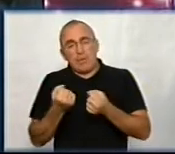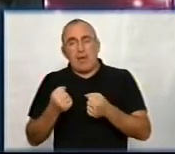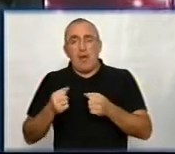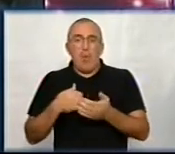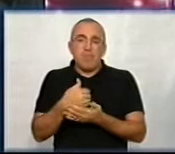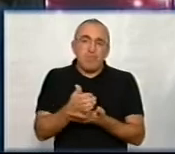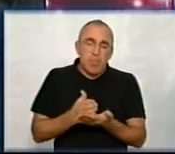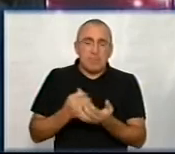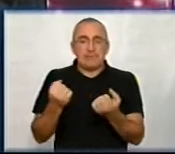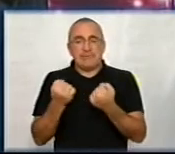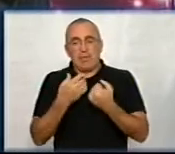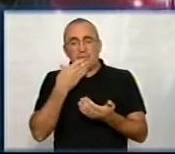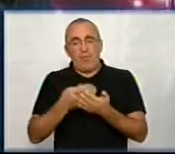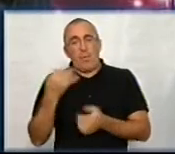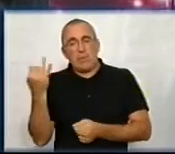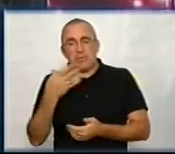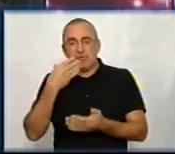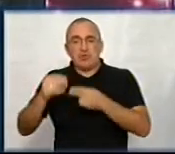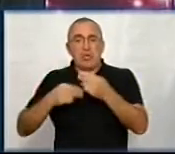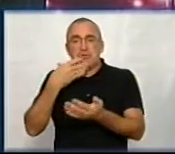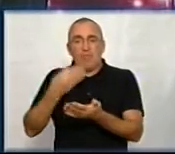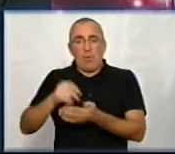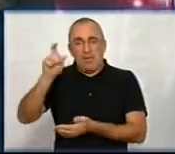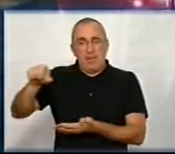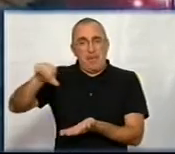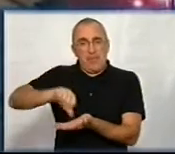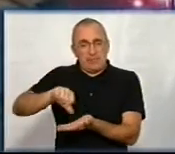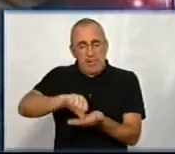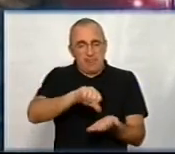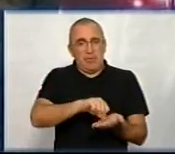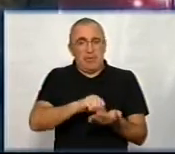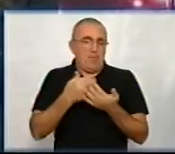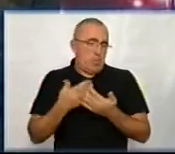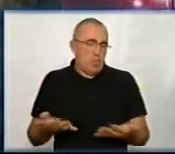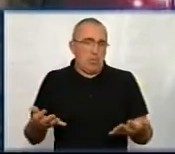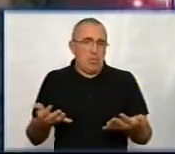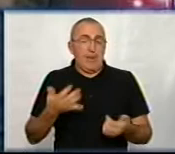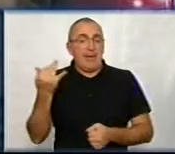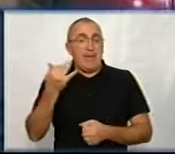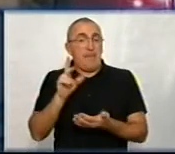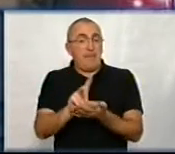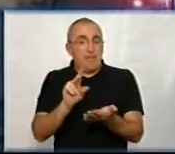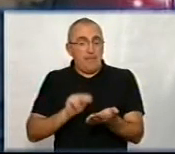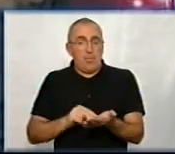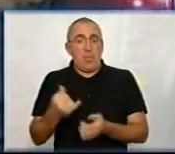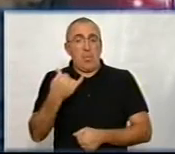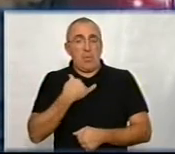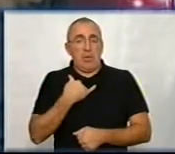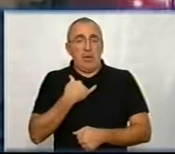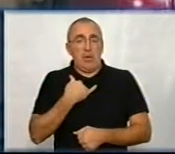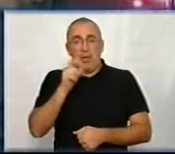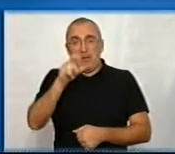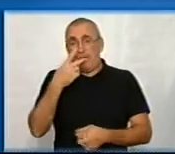частині захисту своїх інтересів через своїх представників і тому подібне. Ну, яскравий приклад, наприклад, це у нас, я думаю,